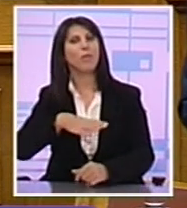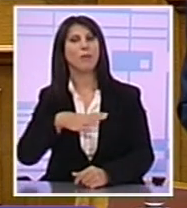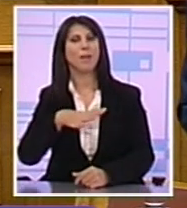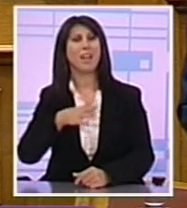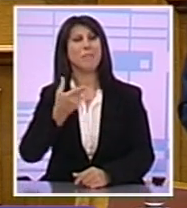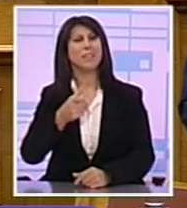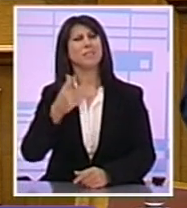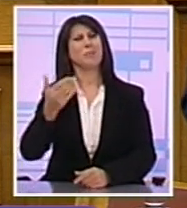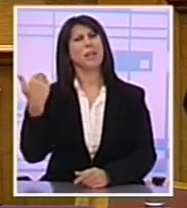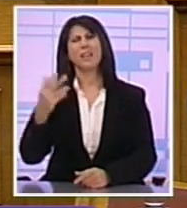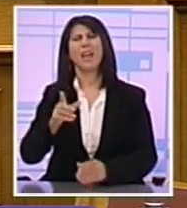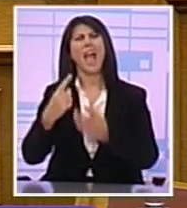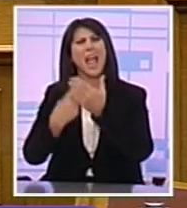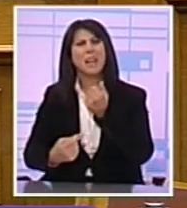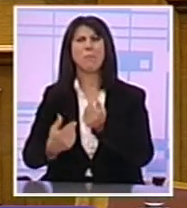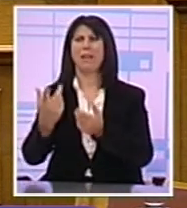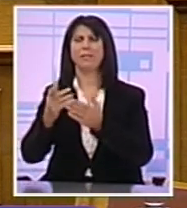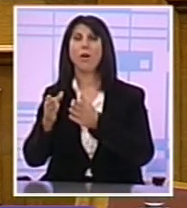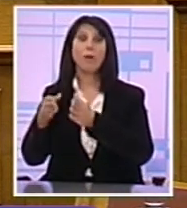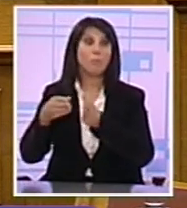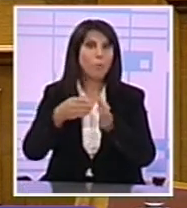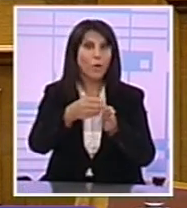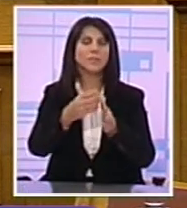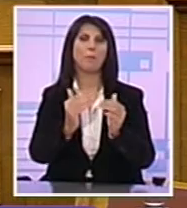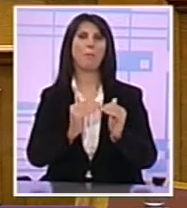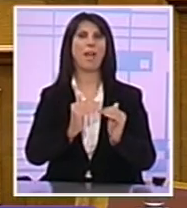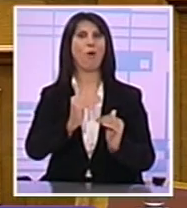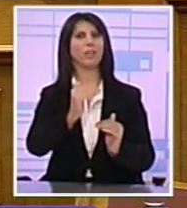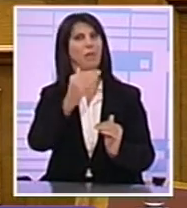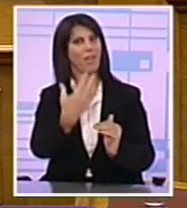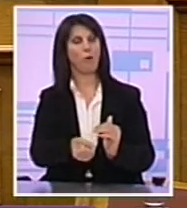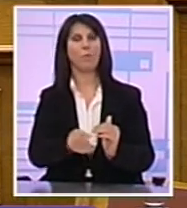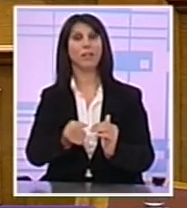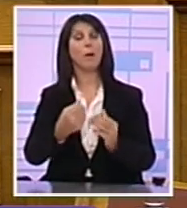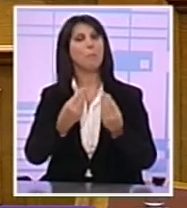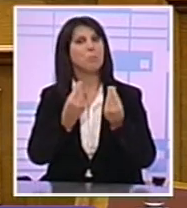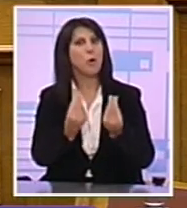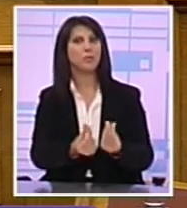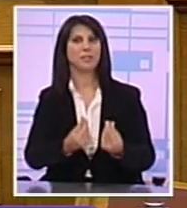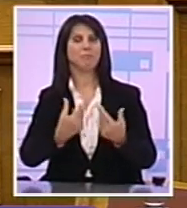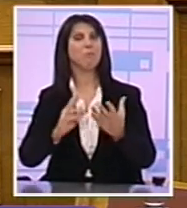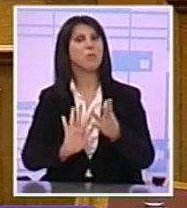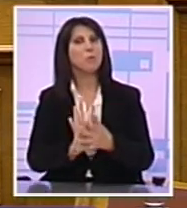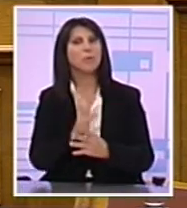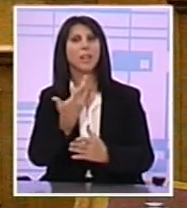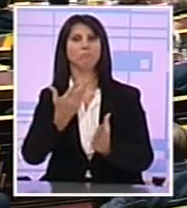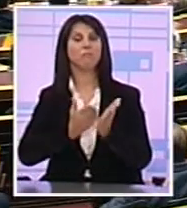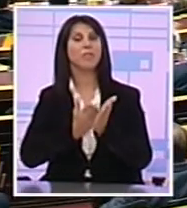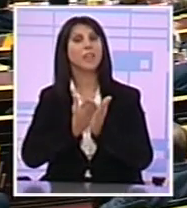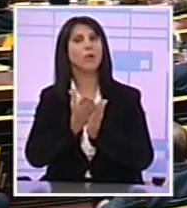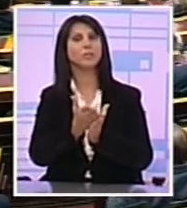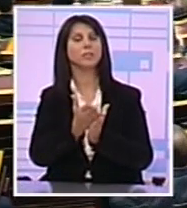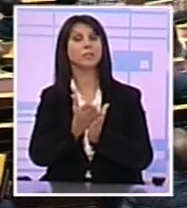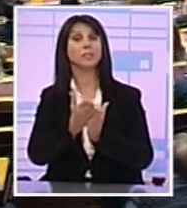πλεονασμάτων Στο πλεόνασμα αξιοπιστίας Ποιότητας, δημιουργίας και δικαιοσύνης Από την Ελλάδα που